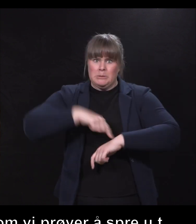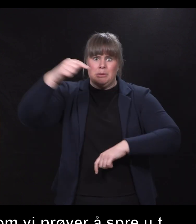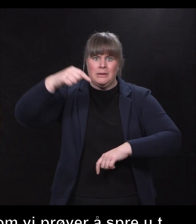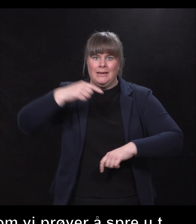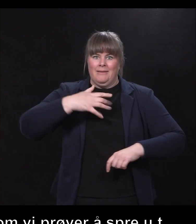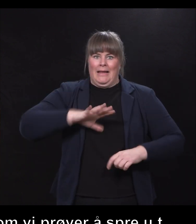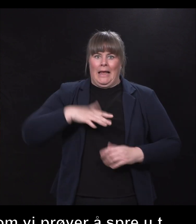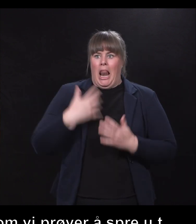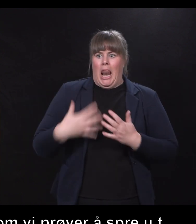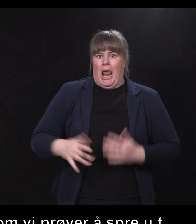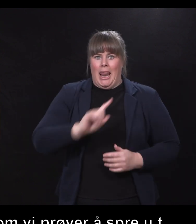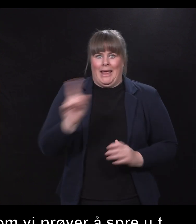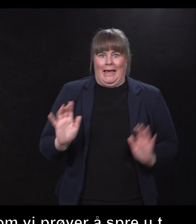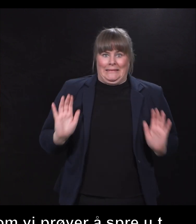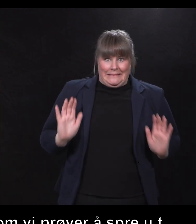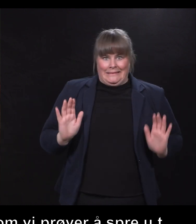Det går bra.